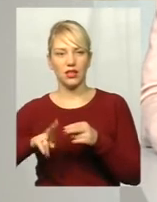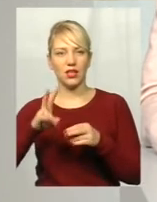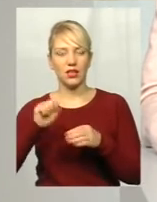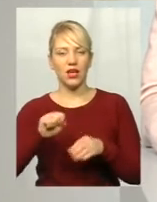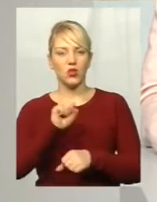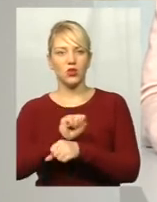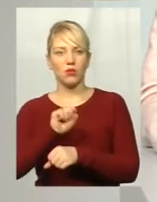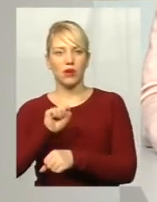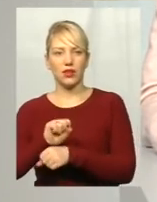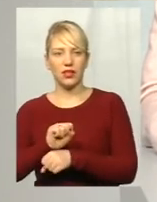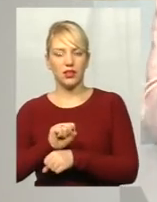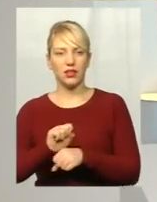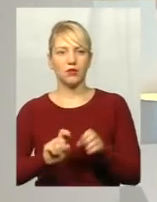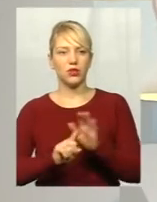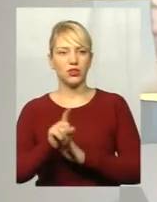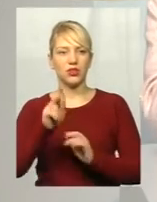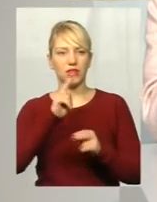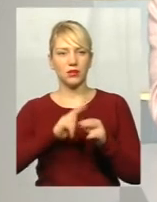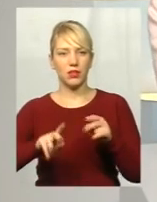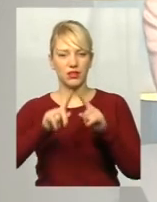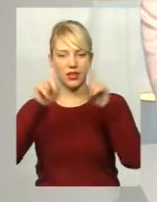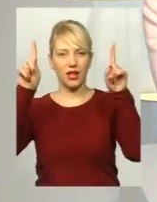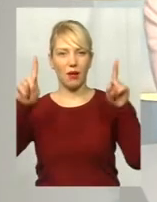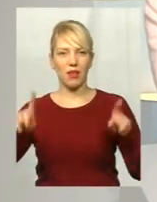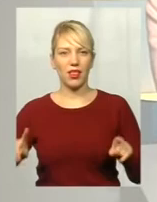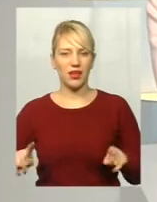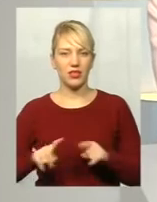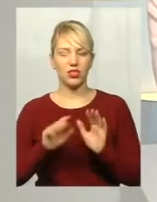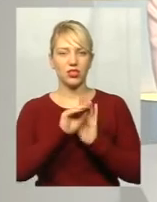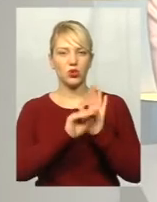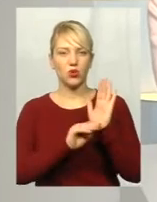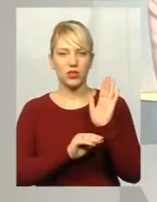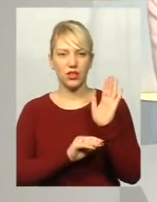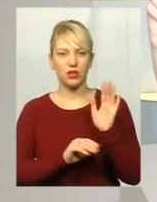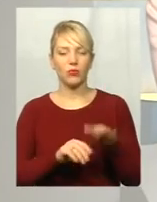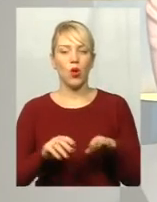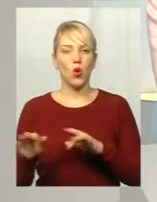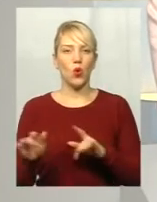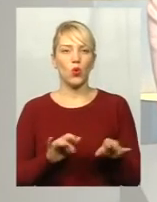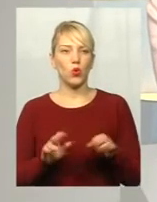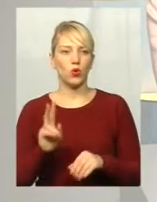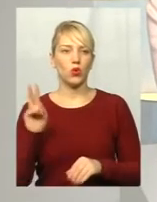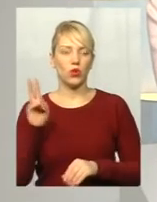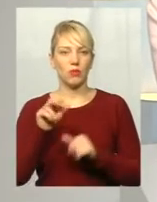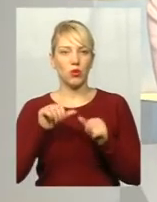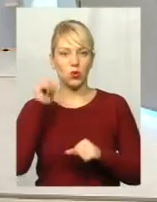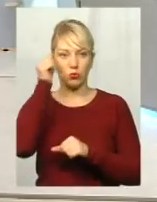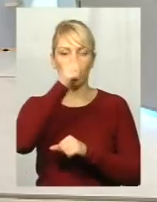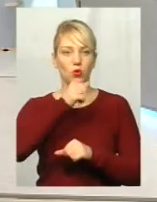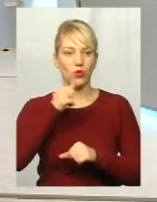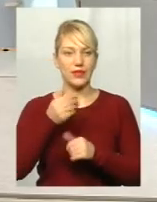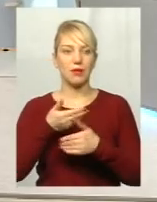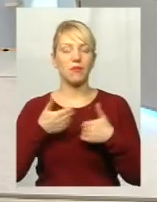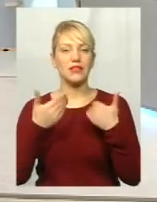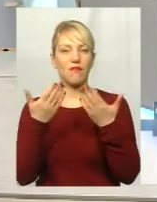громадського руху почали зникати таблички з розкладом руху тролейбусів. Минулого року ми з вами тут зустрічалися